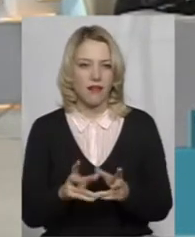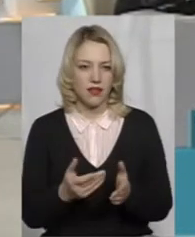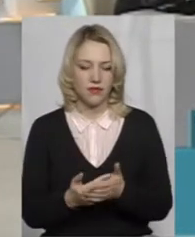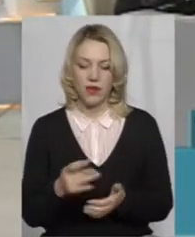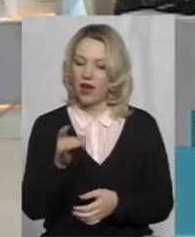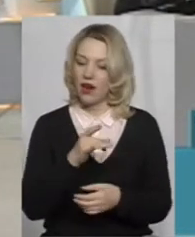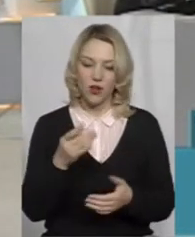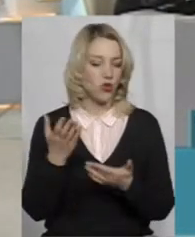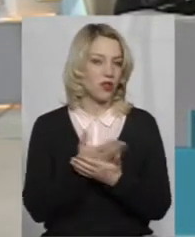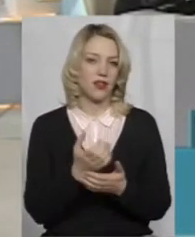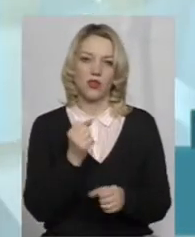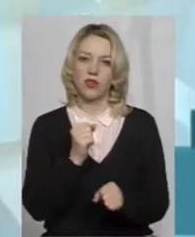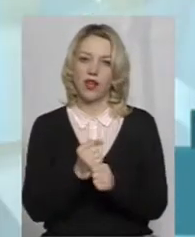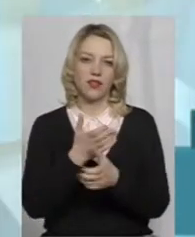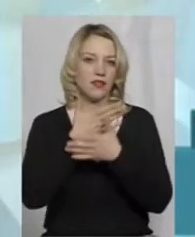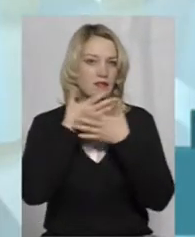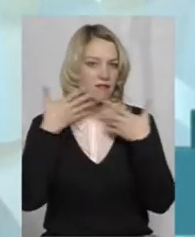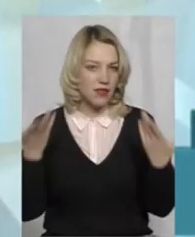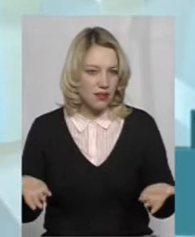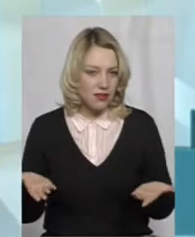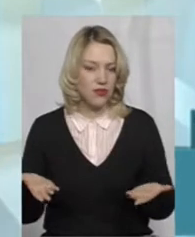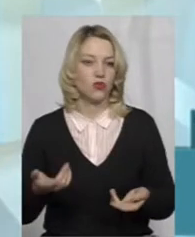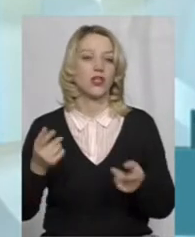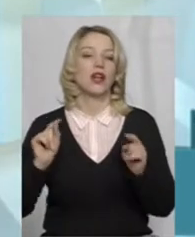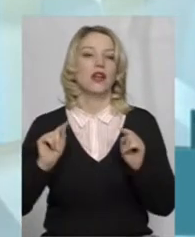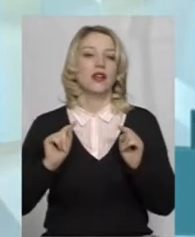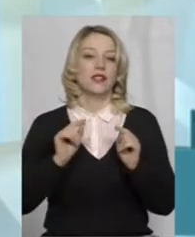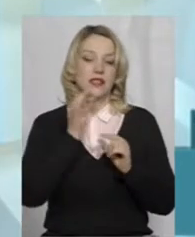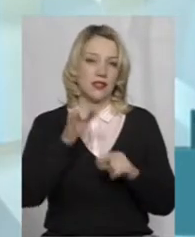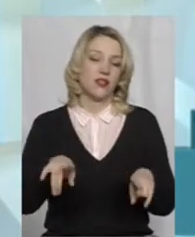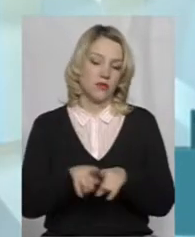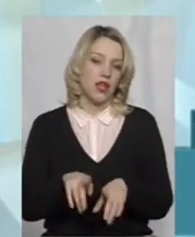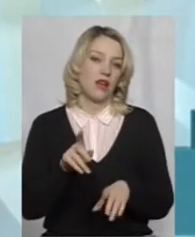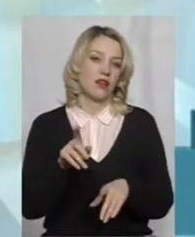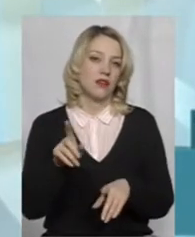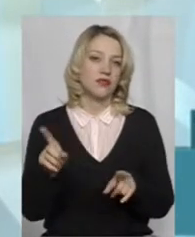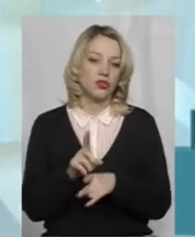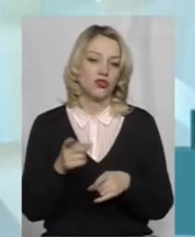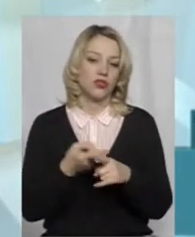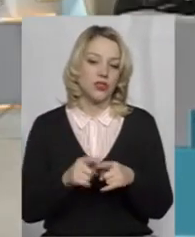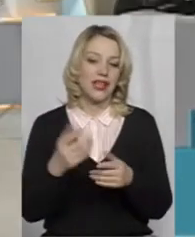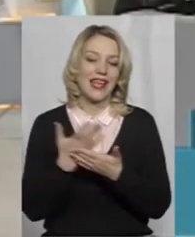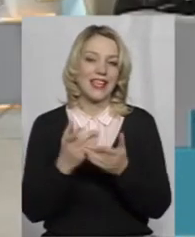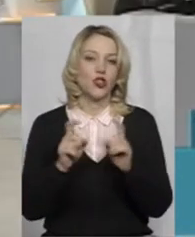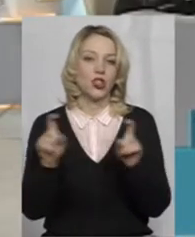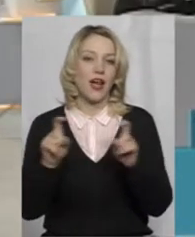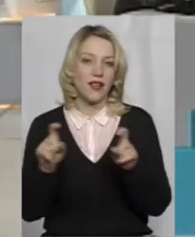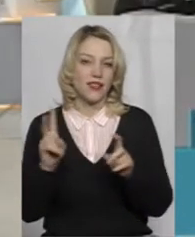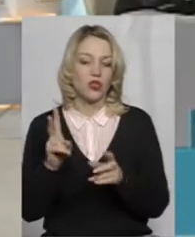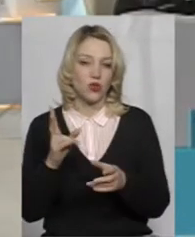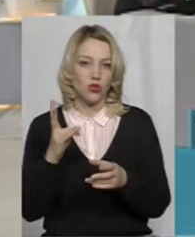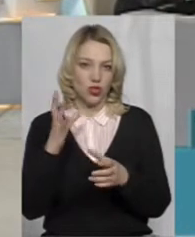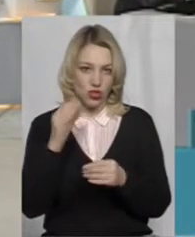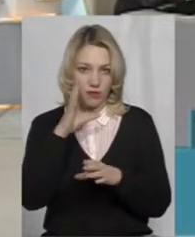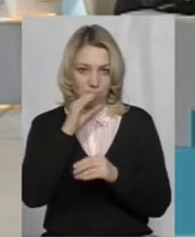кінотеатри не діють, скажімо так. Тобто, ті кінотеатри, які ще на плаву, ось